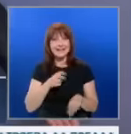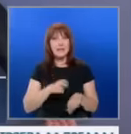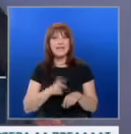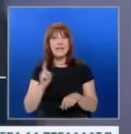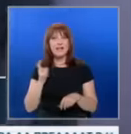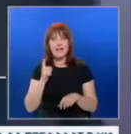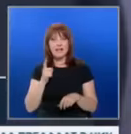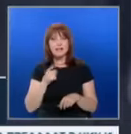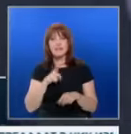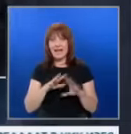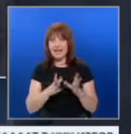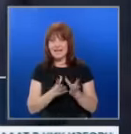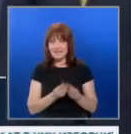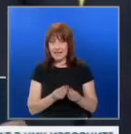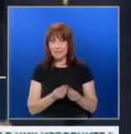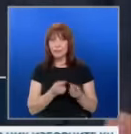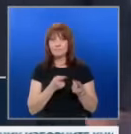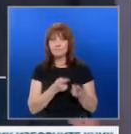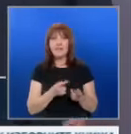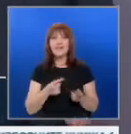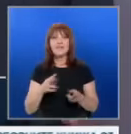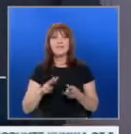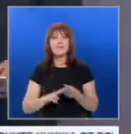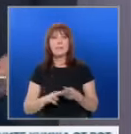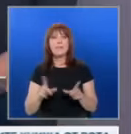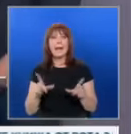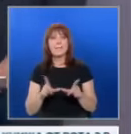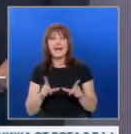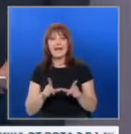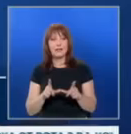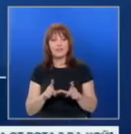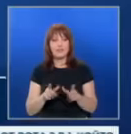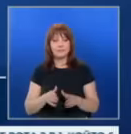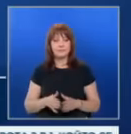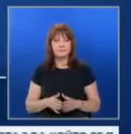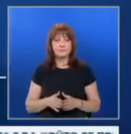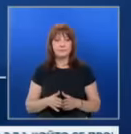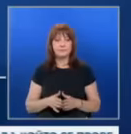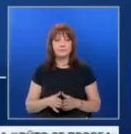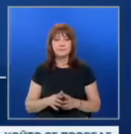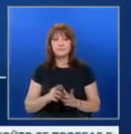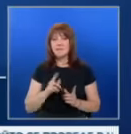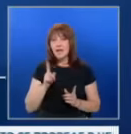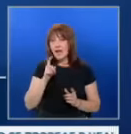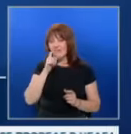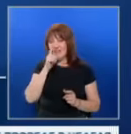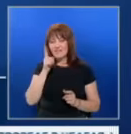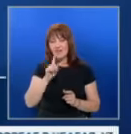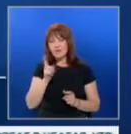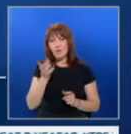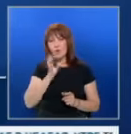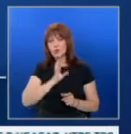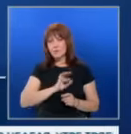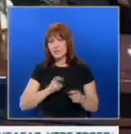с него беше и министърът на енергетиката Владимир Малинов. Не е най-важно кой ще спечели